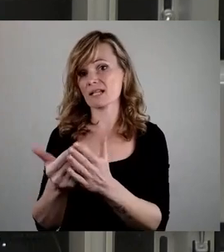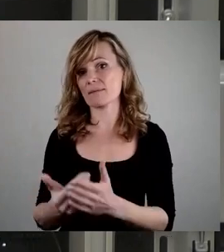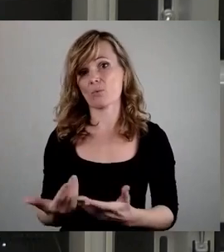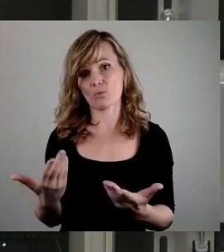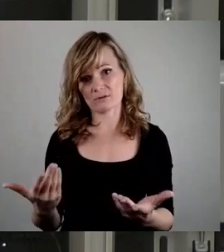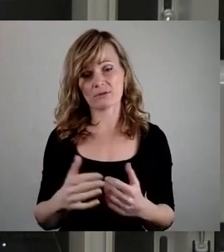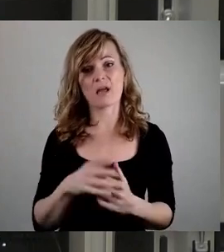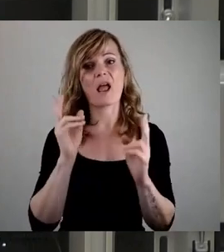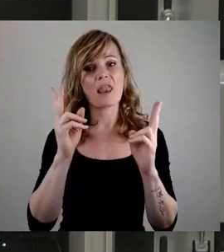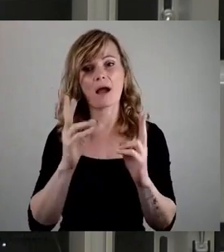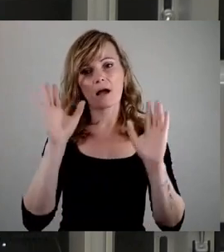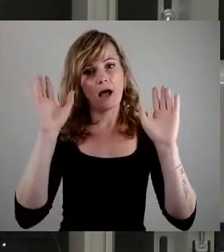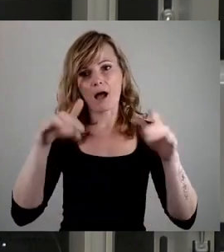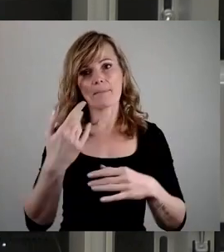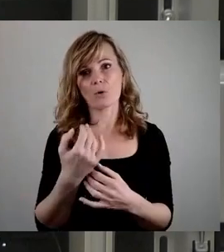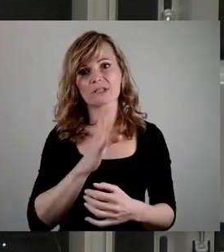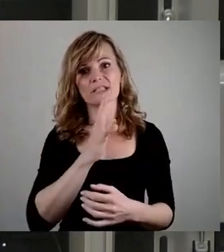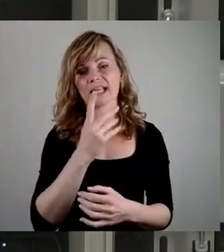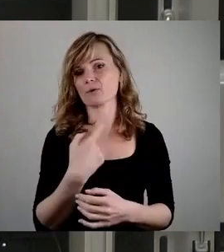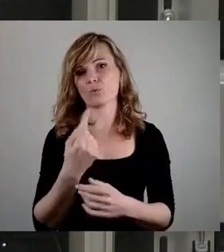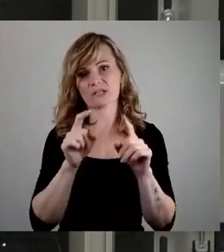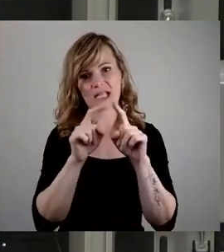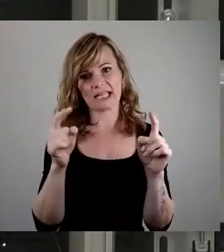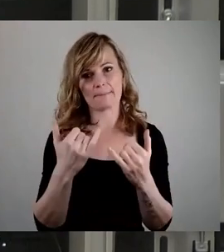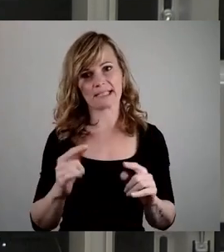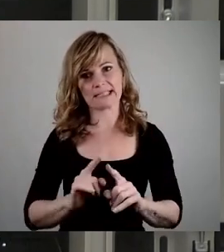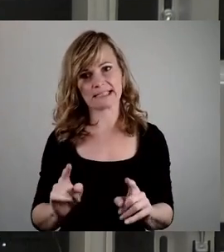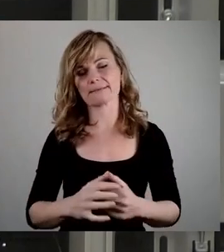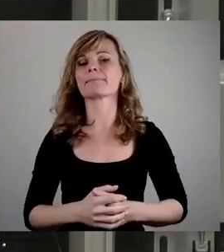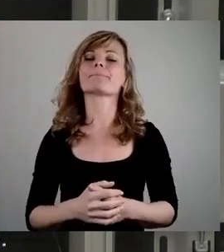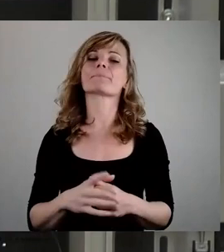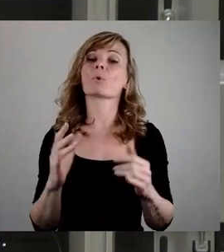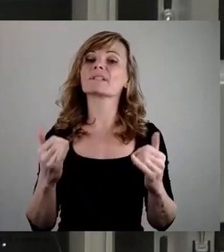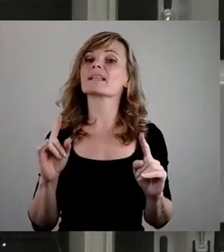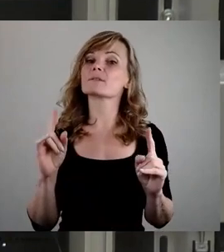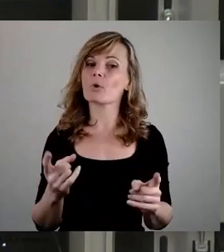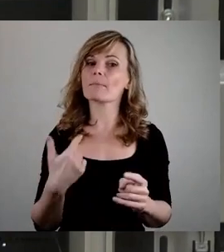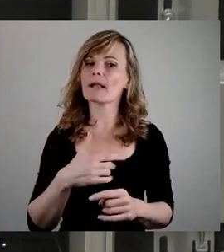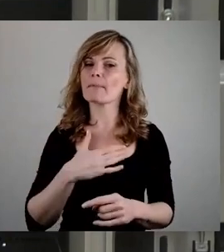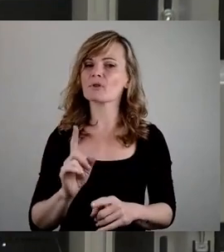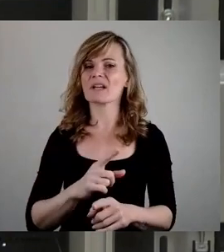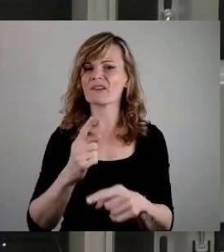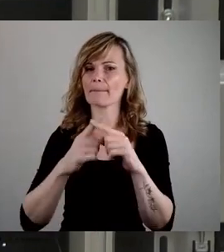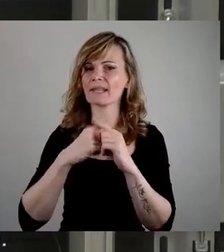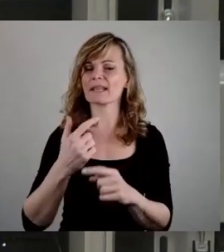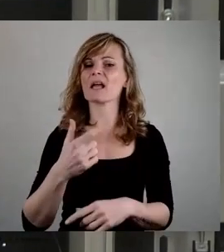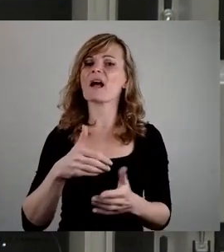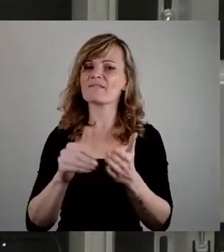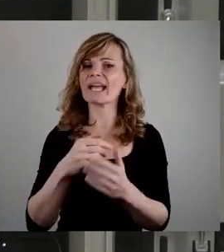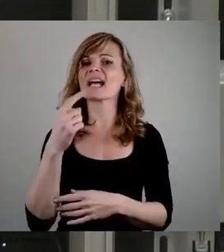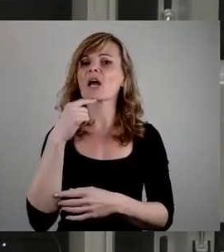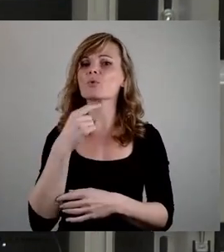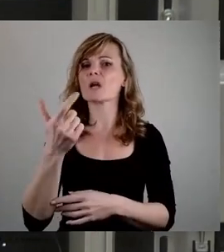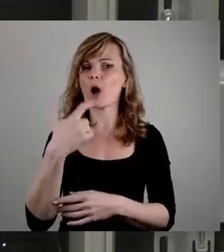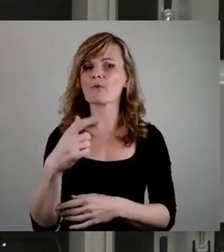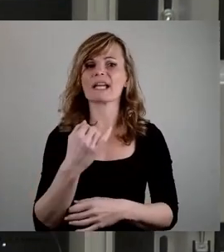Lehrer gar nicht reden, weil das nicht unser Ritt heute hier ist. So, und an der Stelle möchte ich mir verbitten, weitere Lügen hier zu erzählen von Kindern, die im